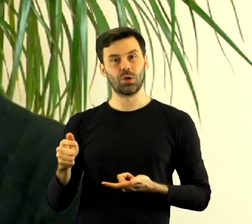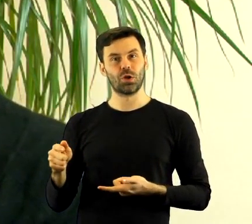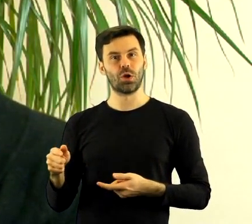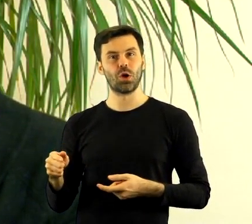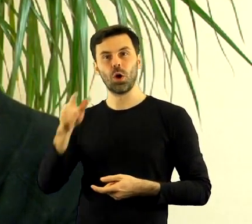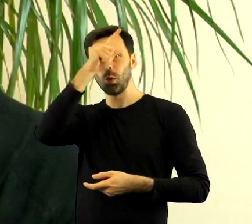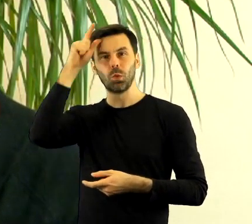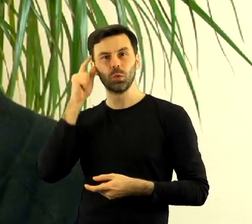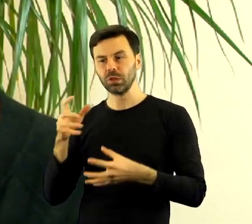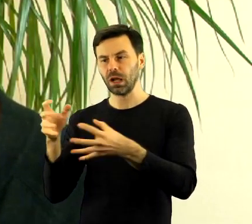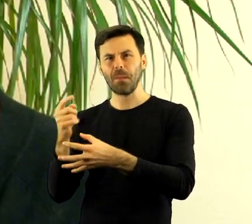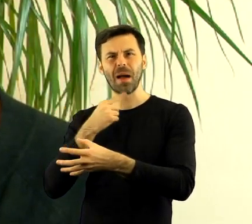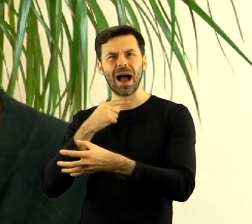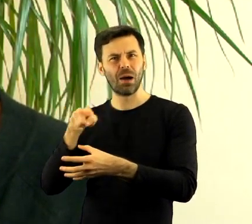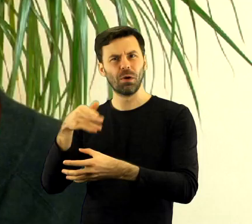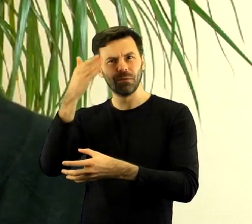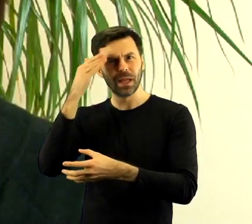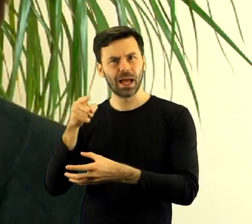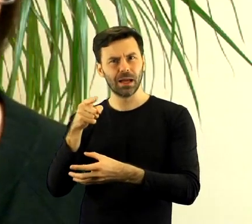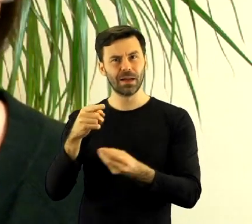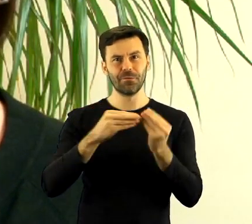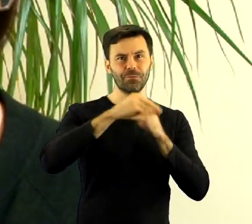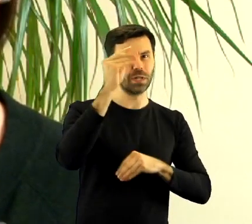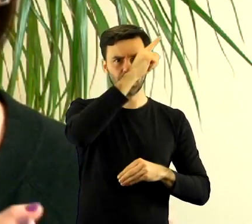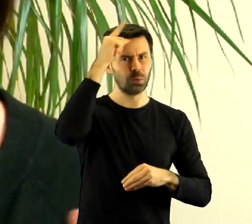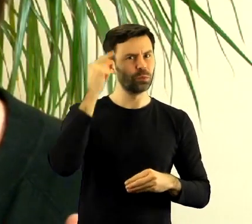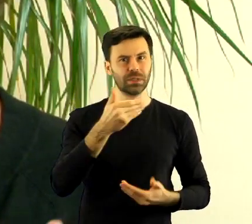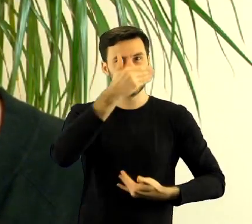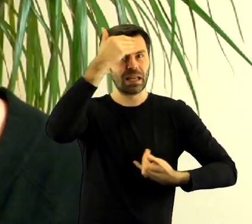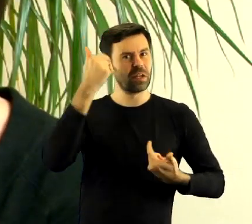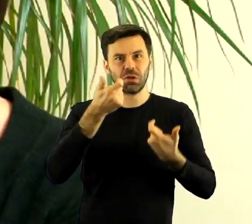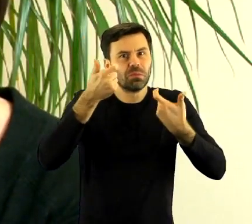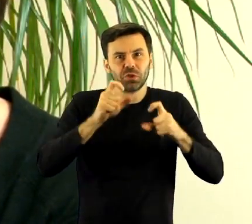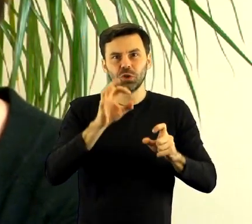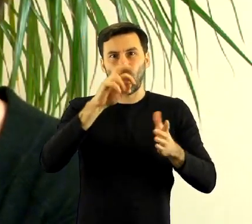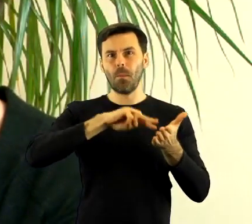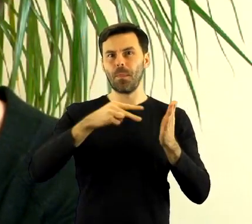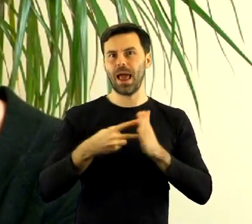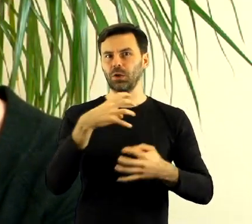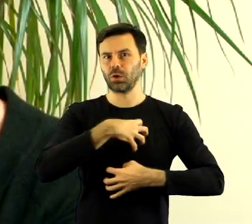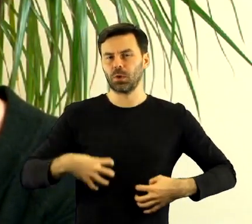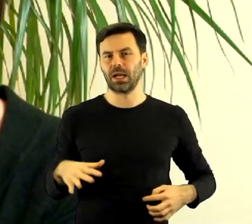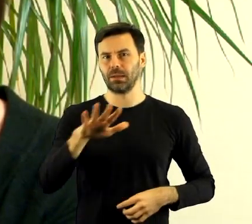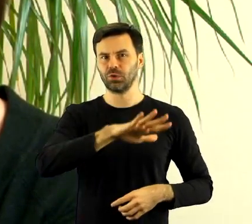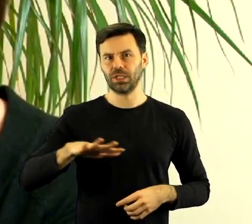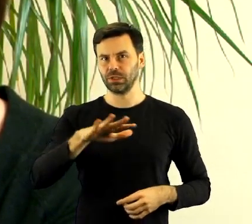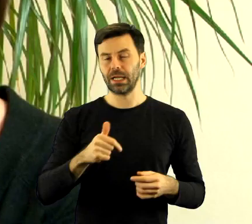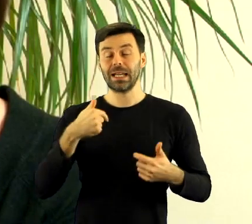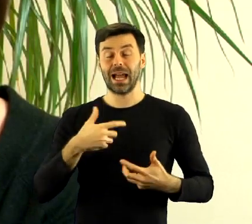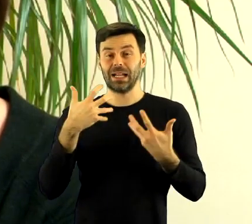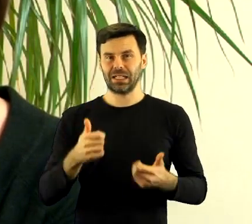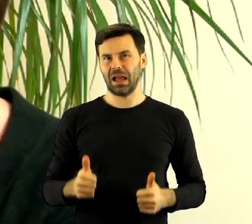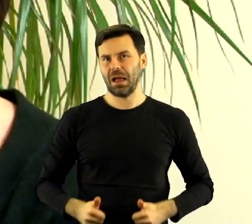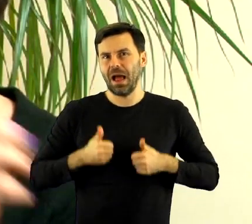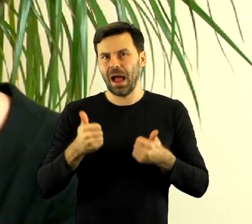ludzi tylko wiedziała o tym i właściwie z władzą kopała się mała grupa ludzi, a chciałyśmy, żeby po prostu po naszej stronie stanęło jak